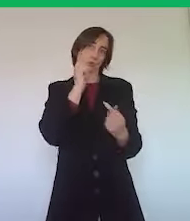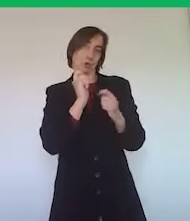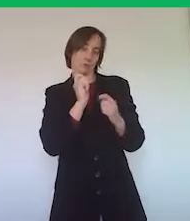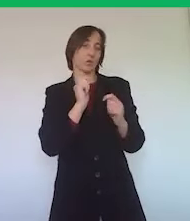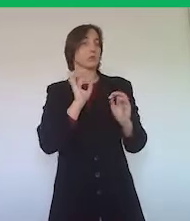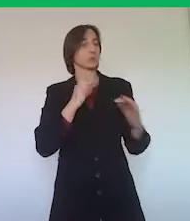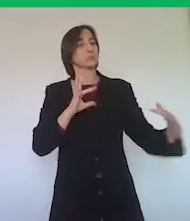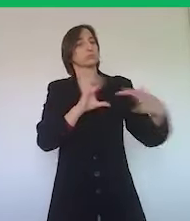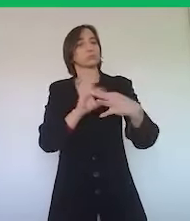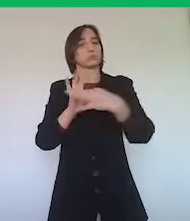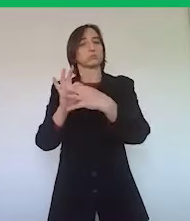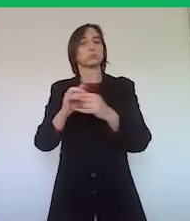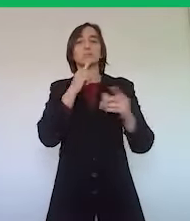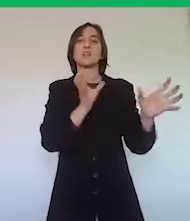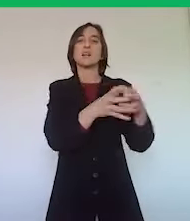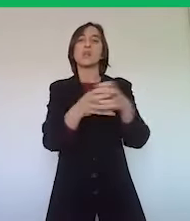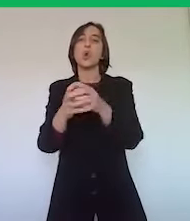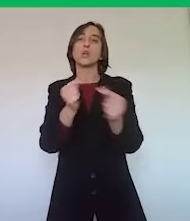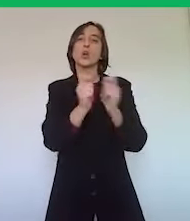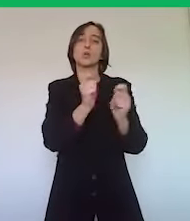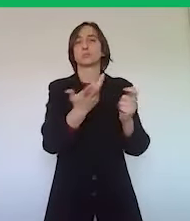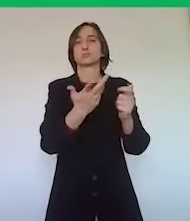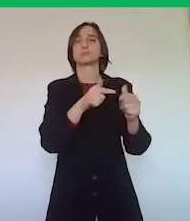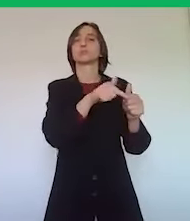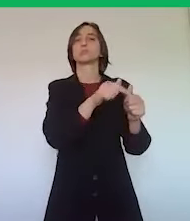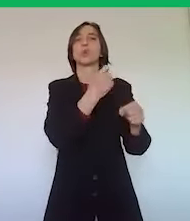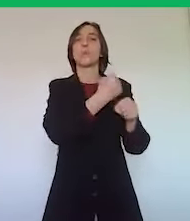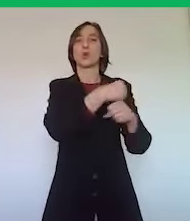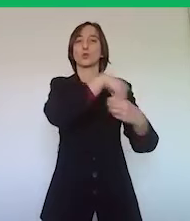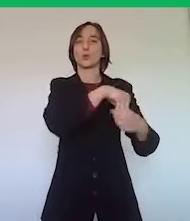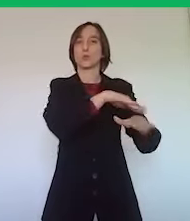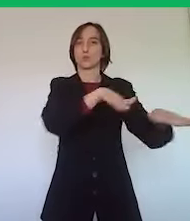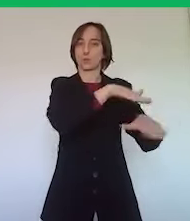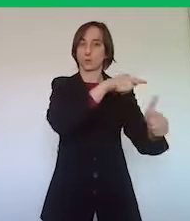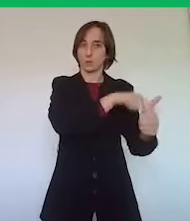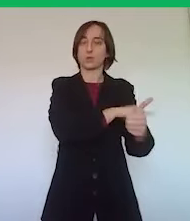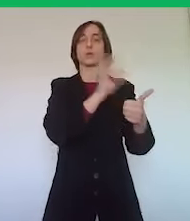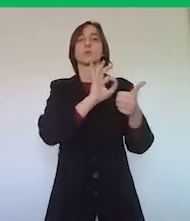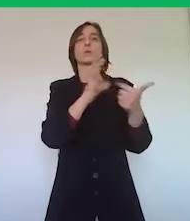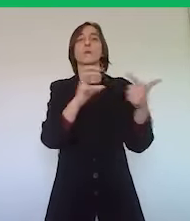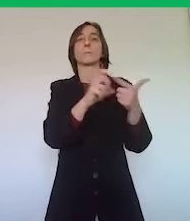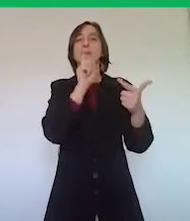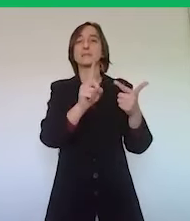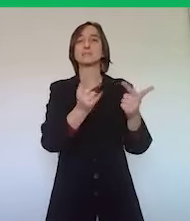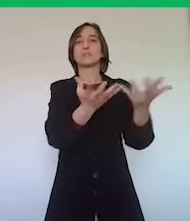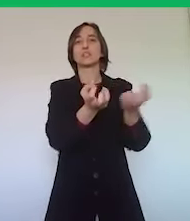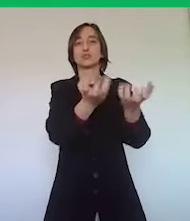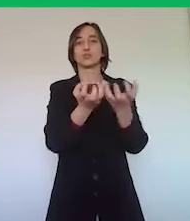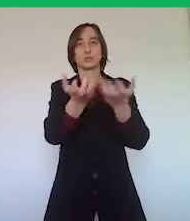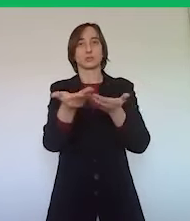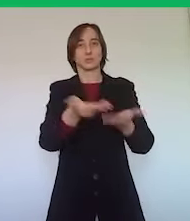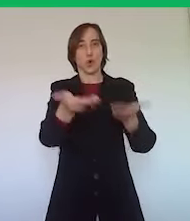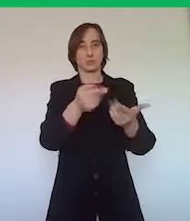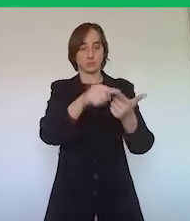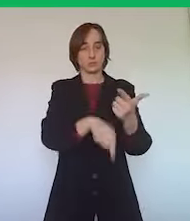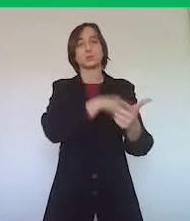con le categorie economiche, quindi con gli operatori balneari, con gli operatori e con le imprese della ricettività e